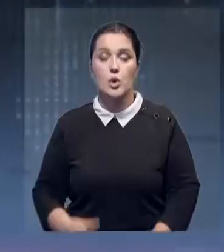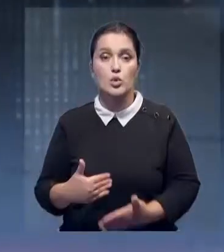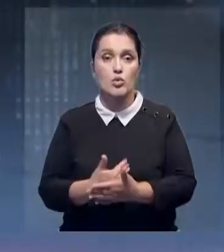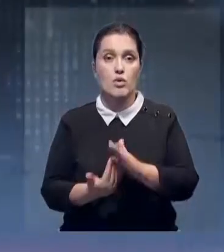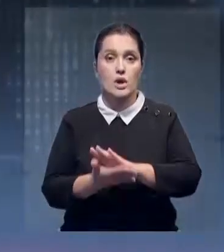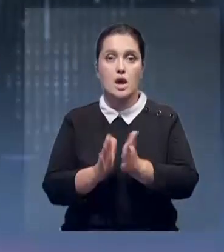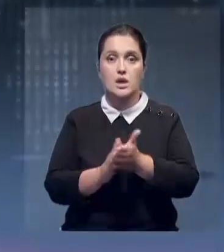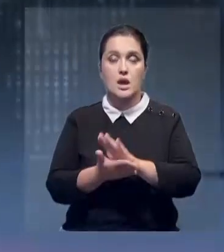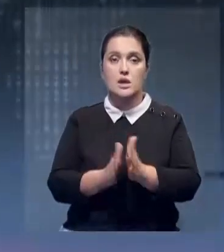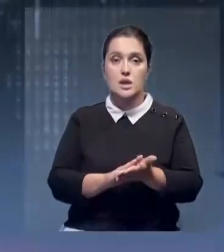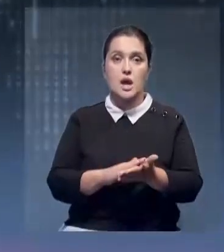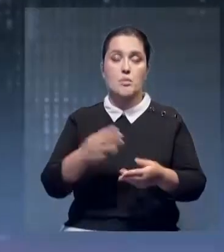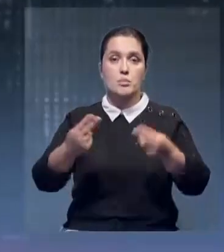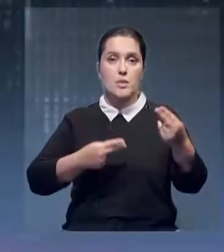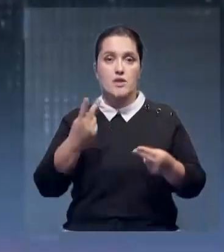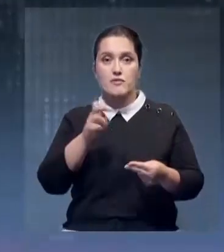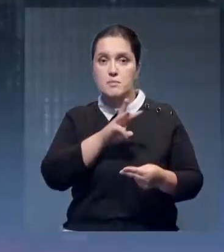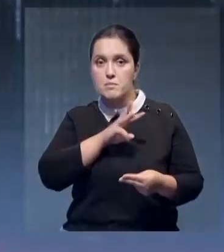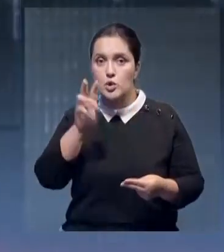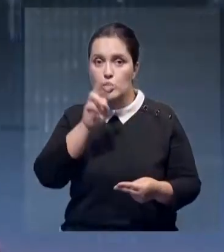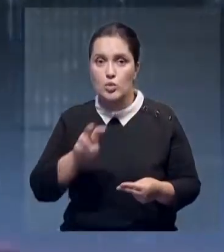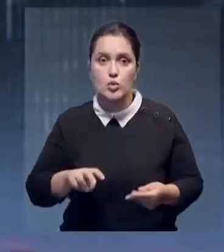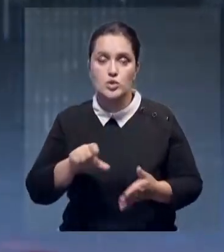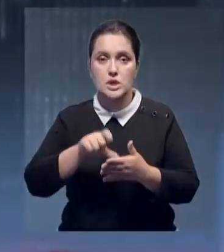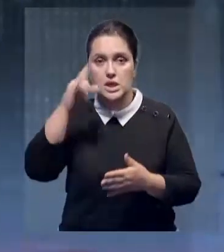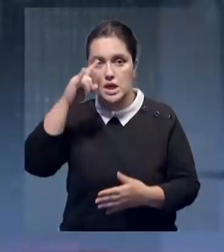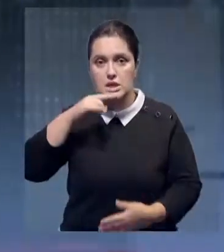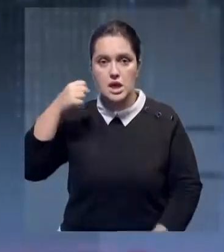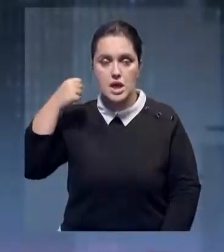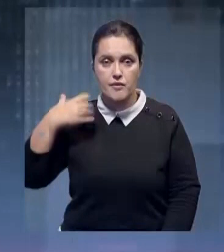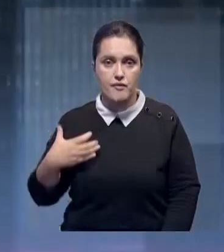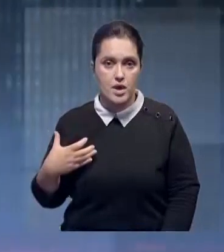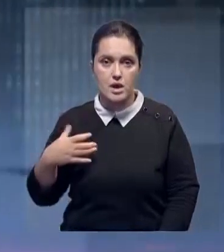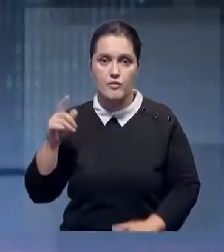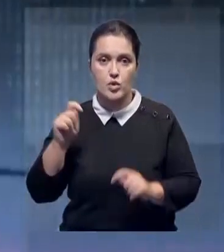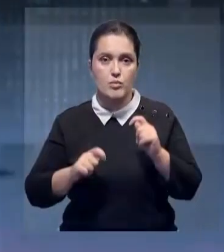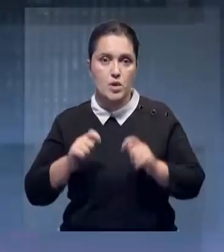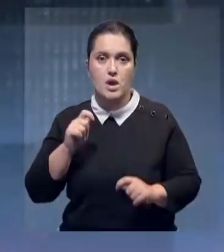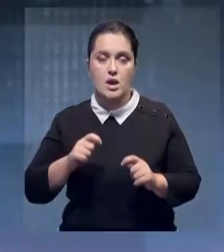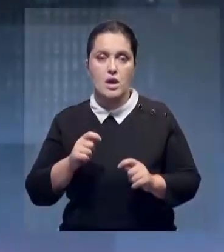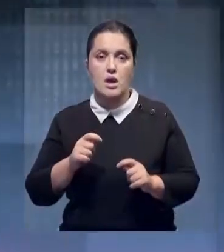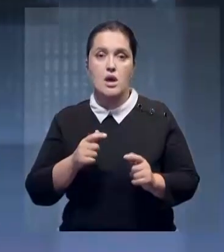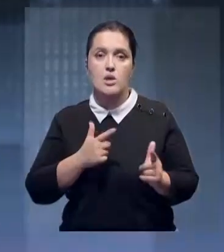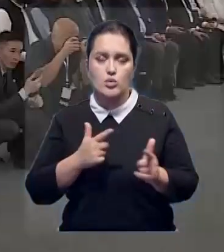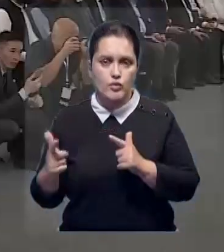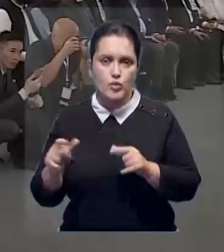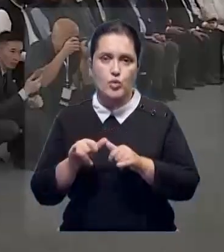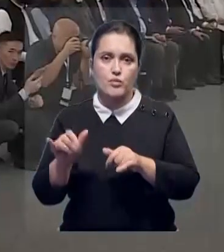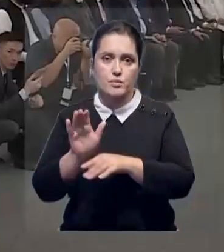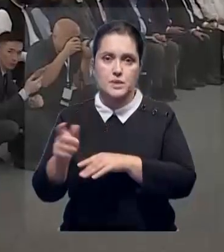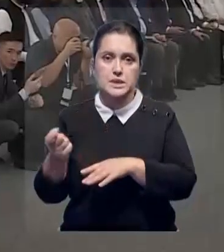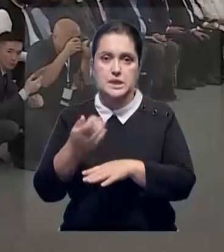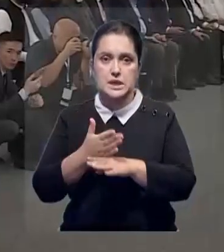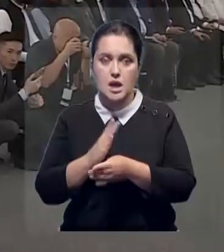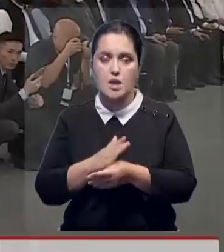Новые контракты почти на 200 миллионов долларов подписали участники казахстанско-афганского делового форума. Наша страна готова увеличить